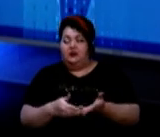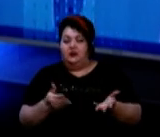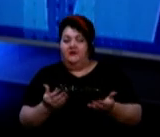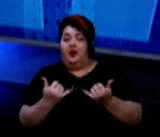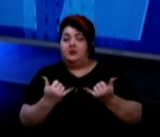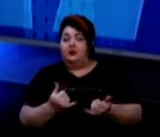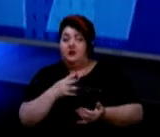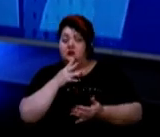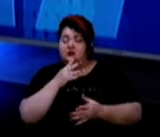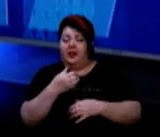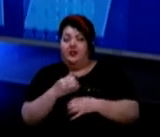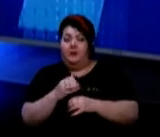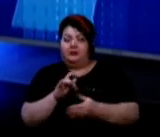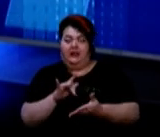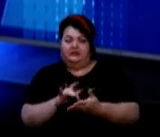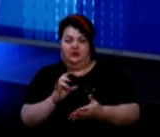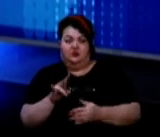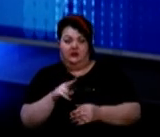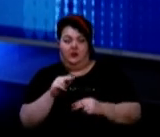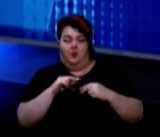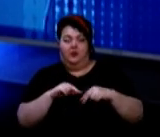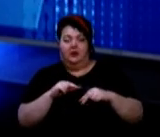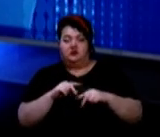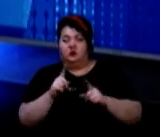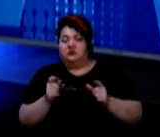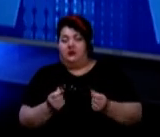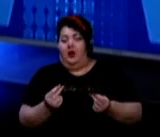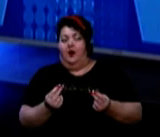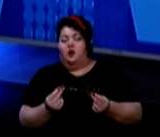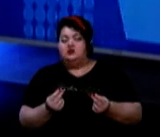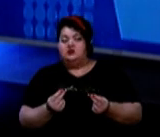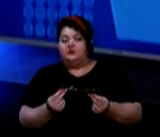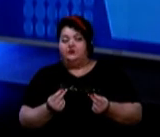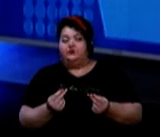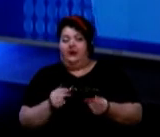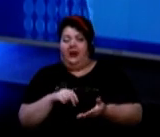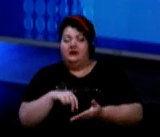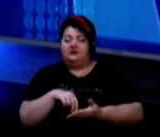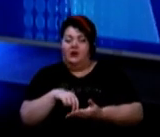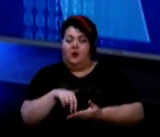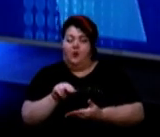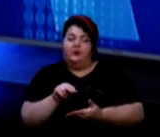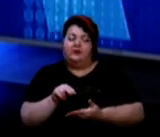час лабораторія Центру СНІДу працює за кошти, закуплені